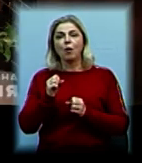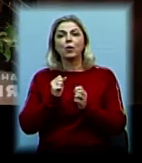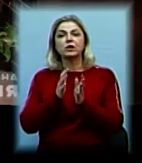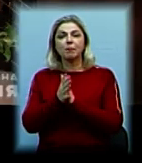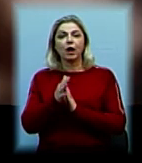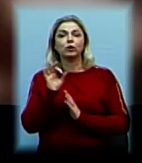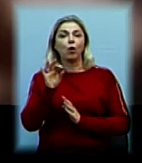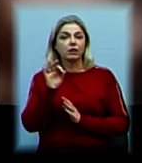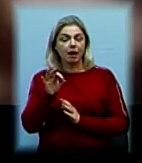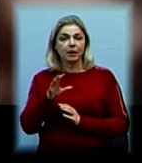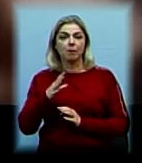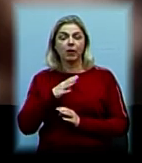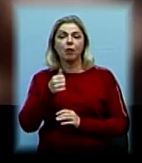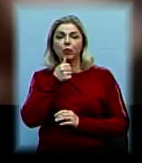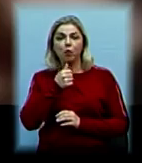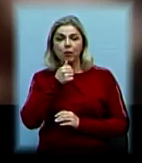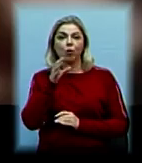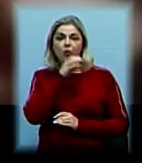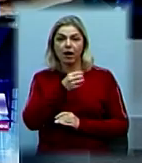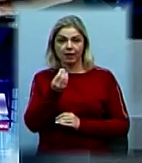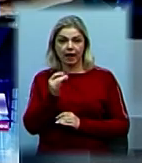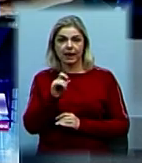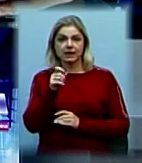'ятеро людей спробували вкрасти гроші з банкомату.